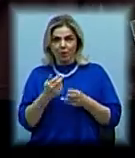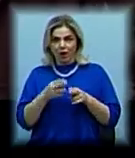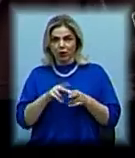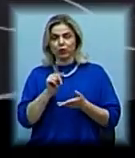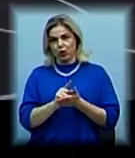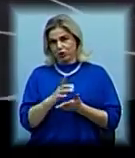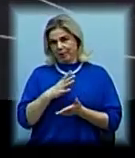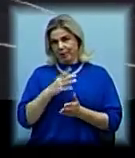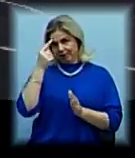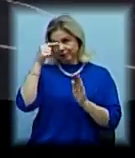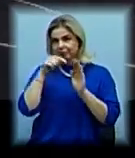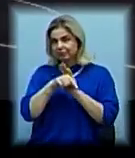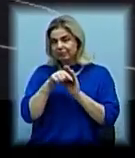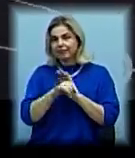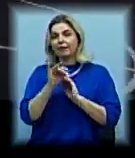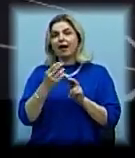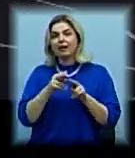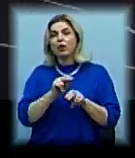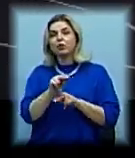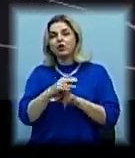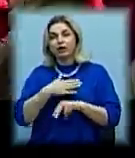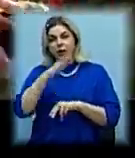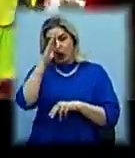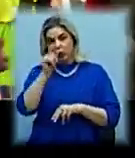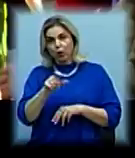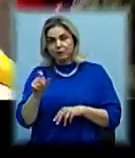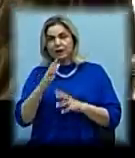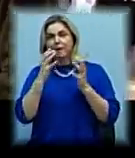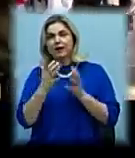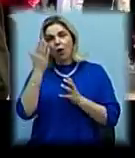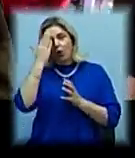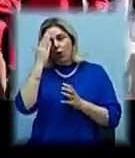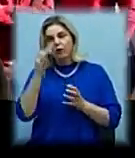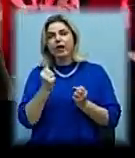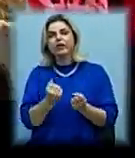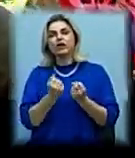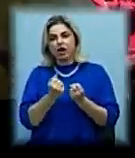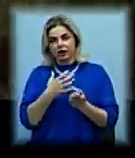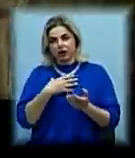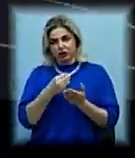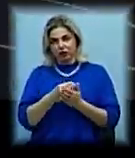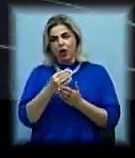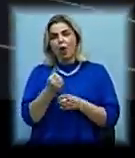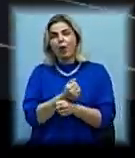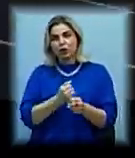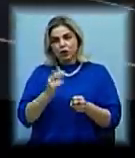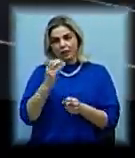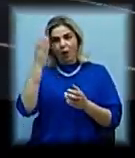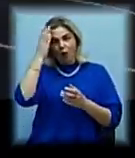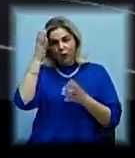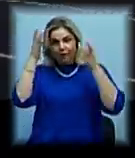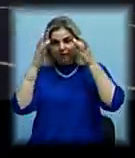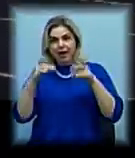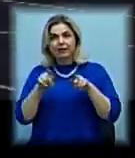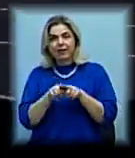достати. І от якраз і вчимо наших хлопців зберегти голову і втримати свою зброю на голові. Таким чином. Тобто суть.